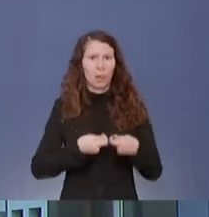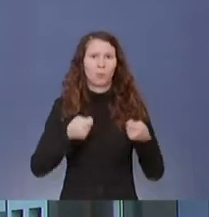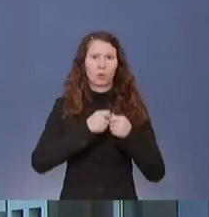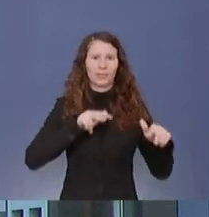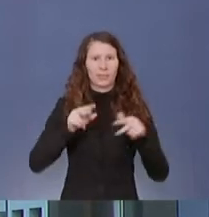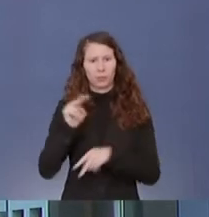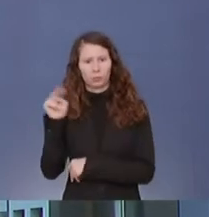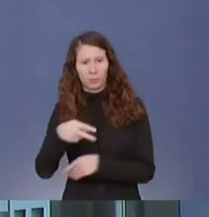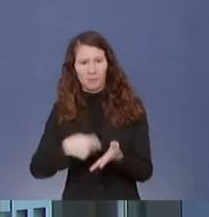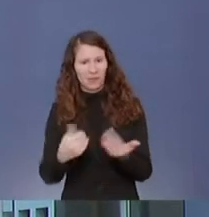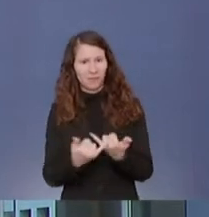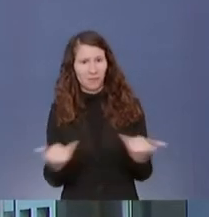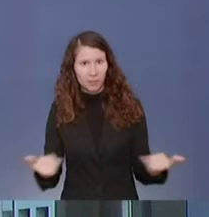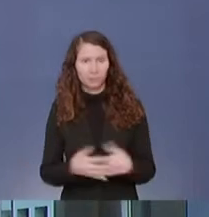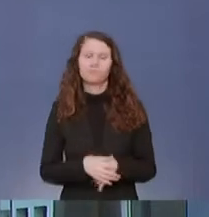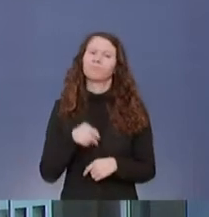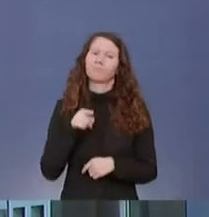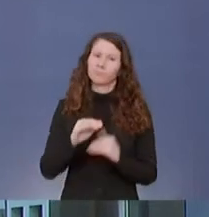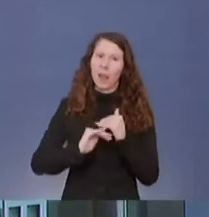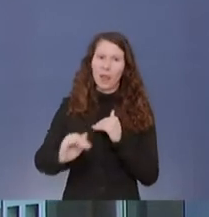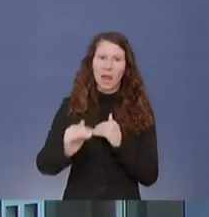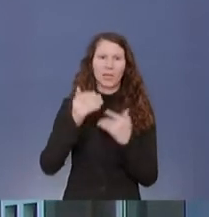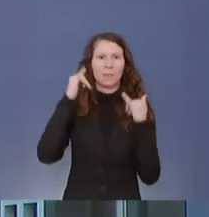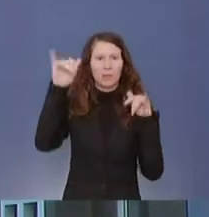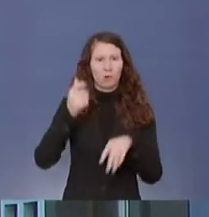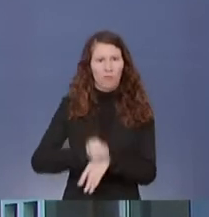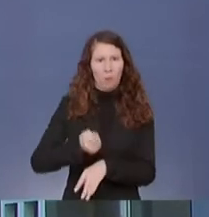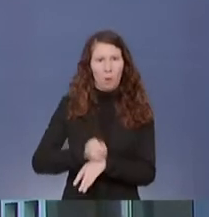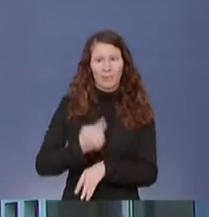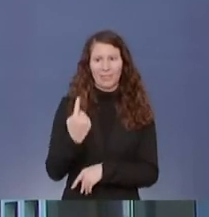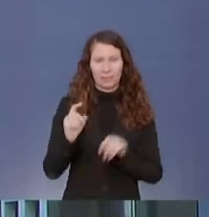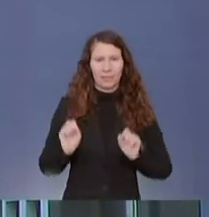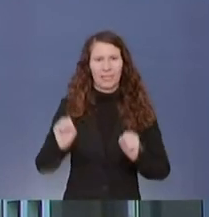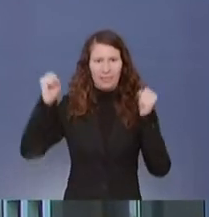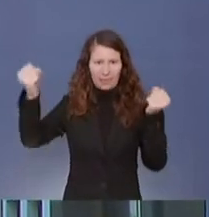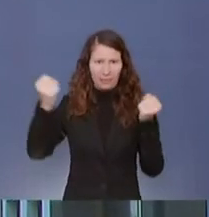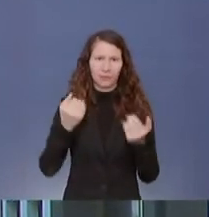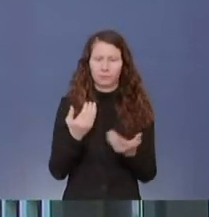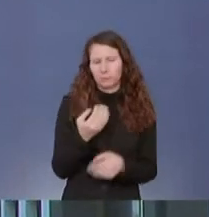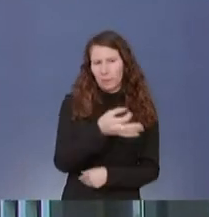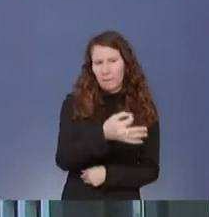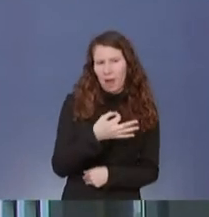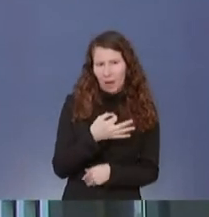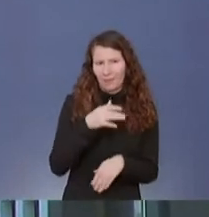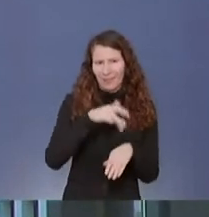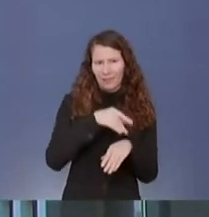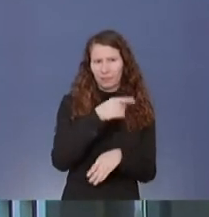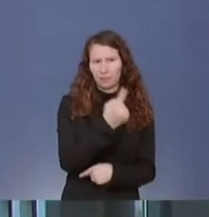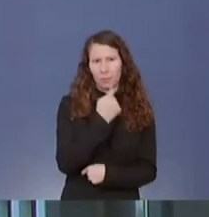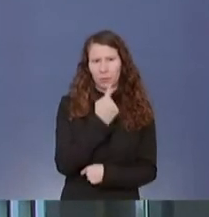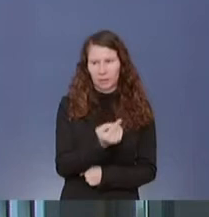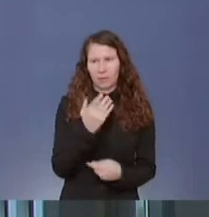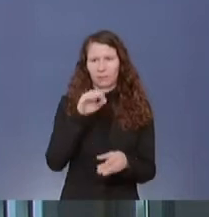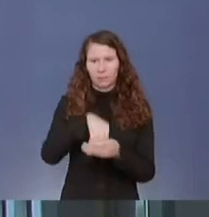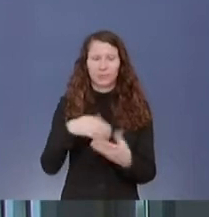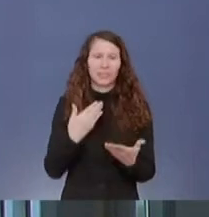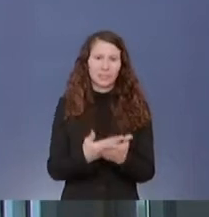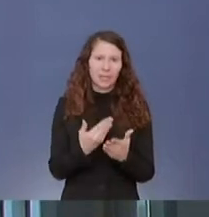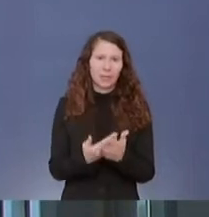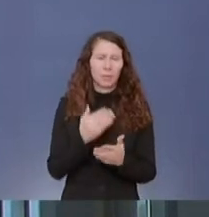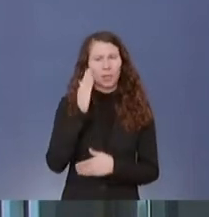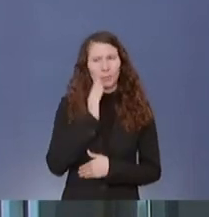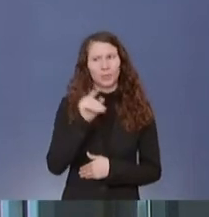Da es sich um eine Initiative des Landes Mecklenburg-Vorpommern handelt, wie ja die Fragerin auch selber sagt, sind die Fragen dazu,